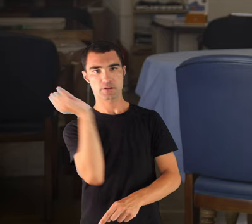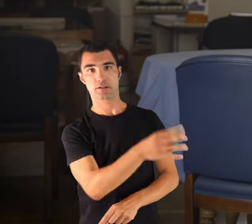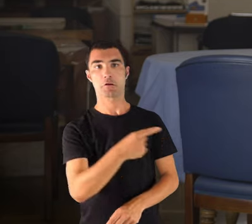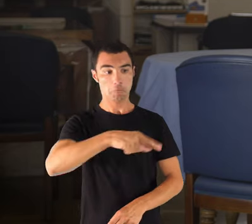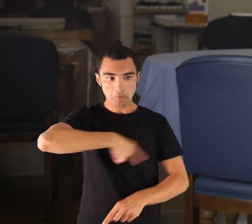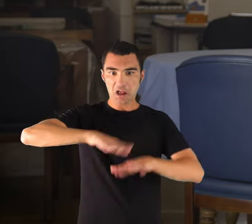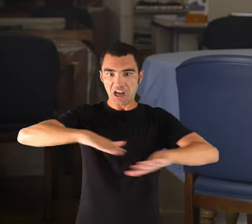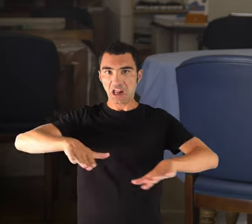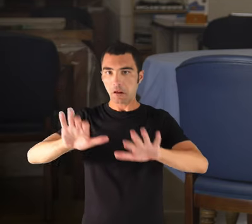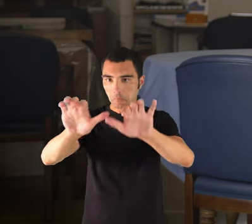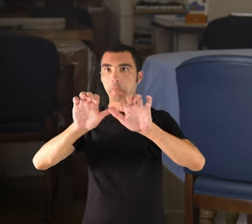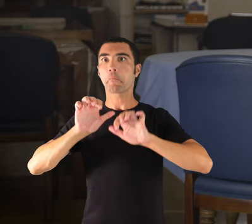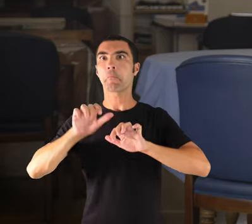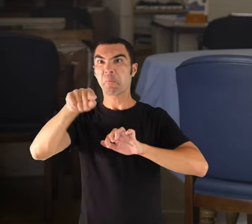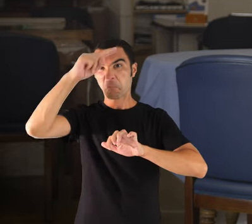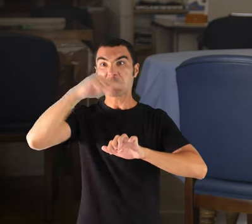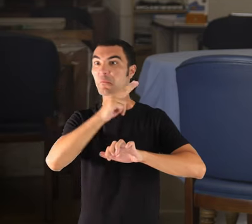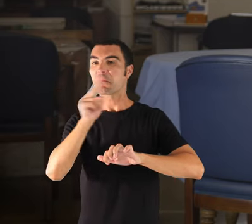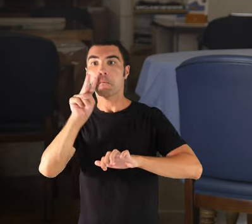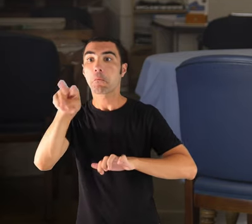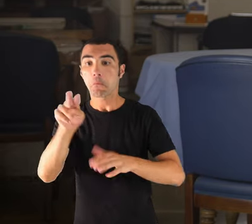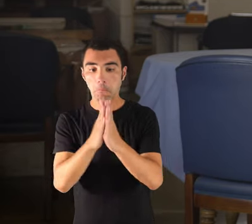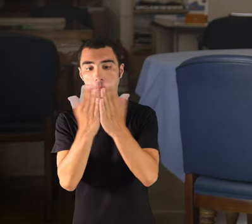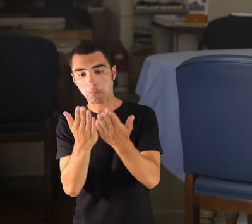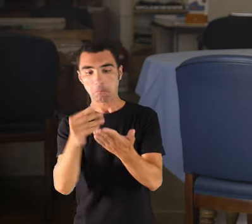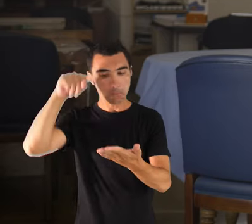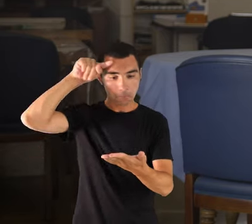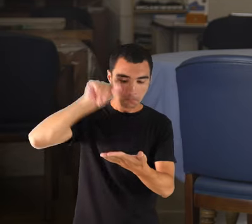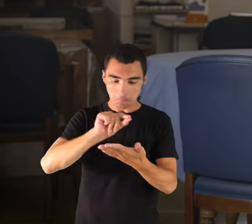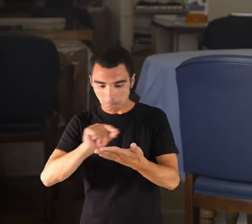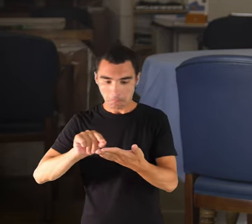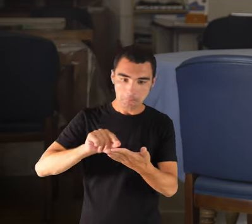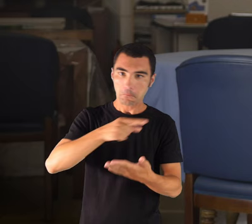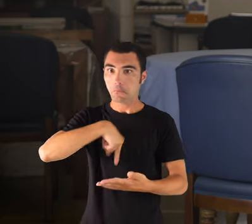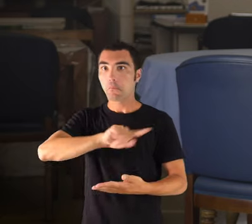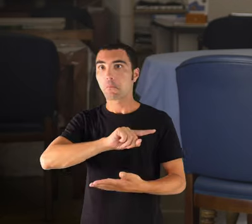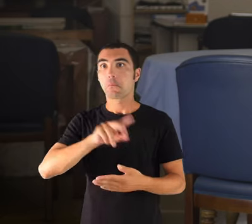guaitar com veien els nostres pares, amb una plegueta i un làpiz davant que escrivien.